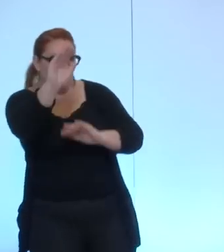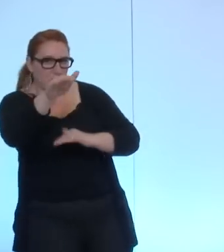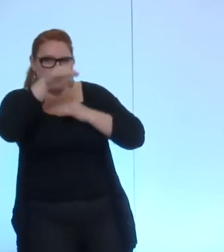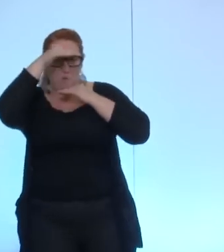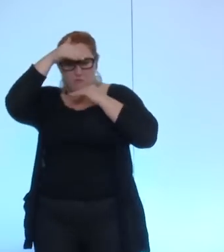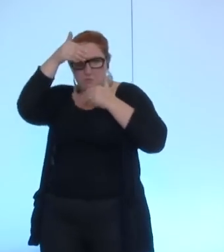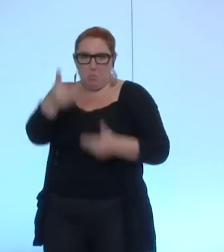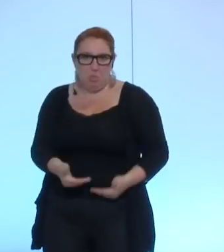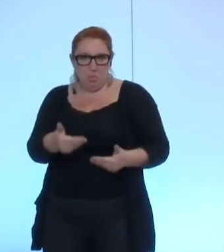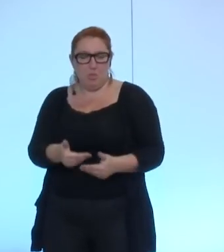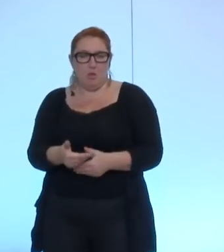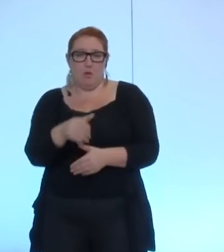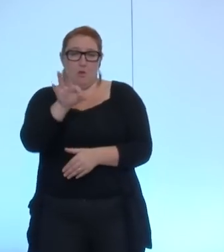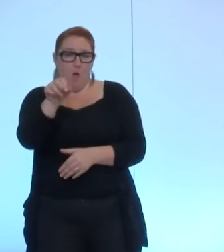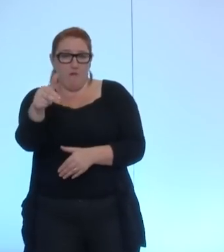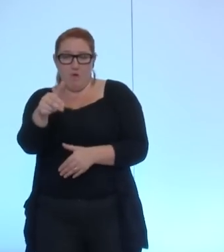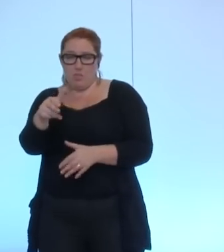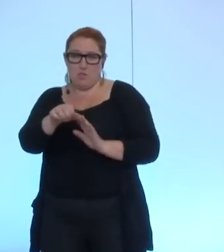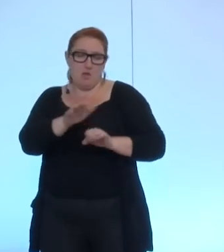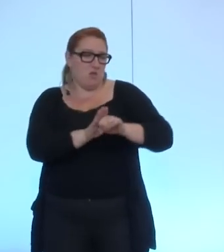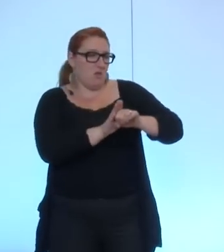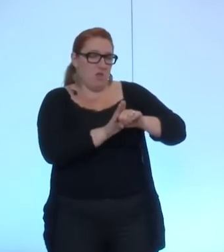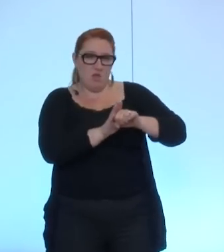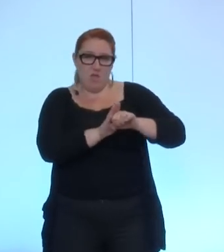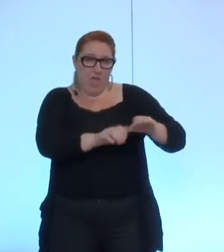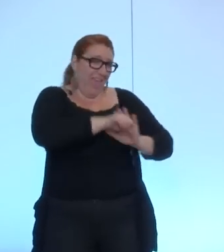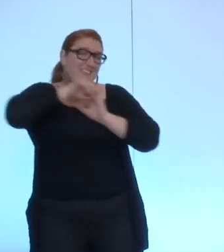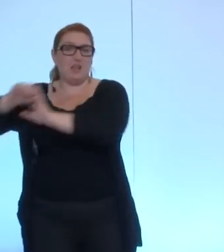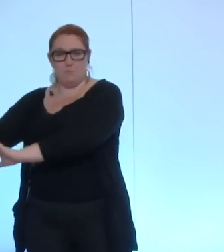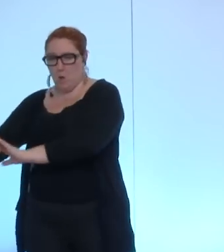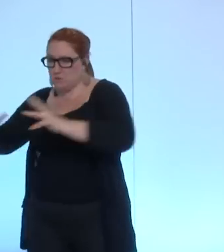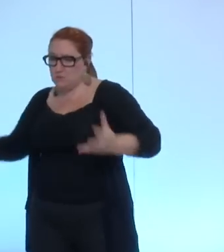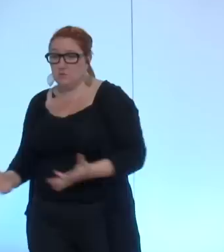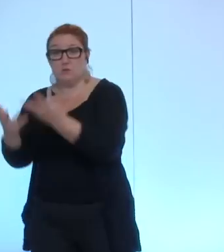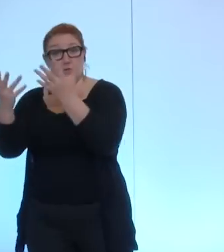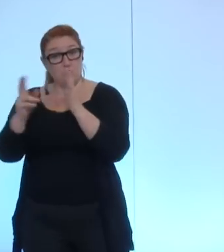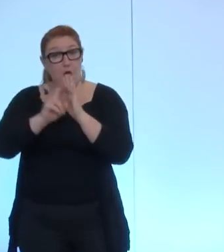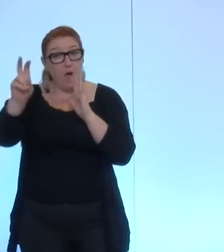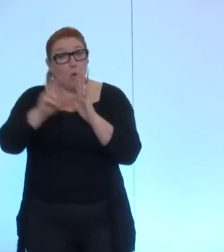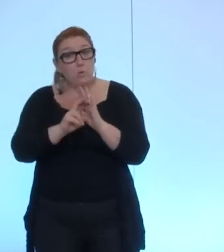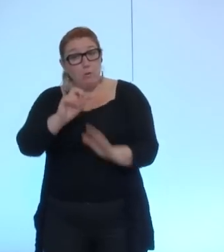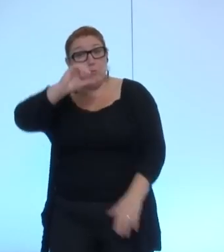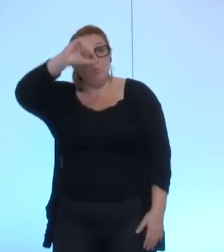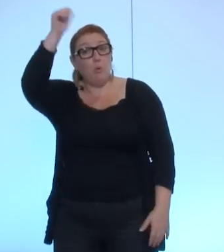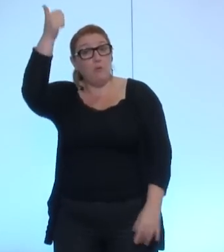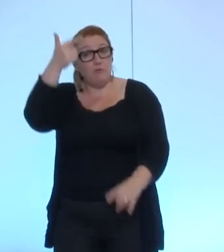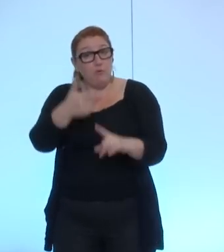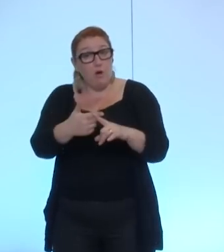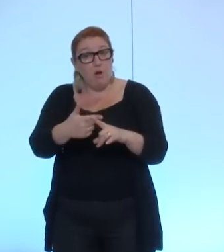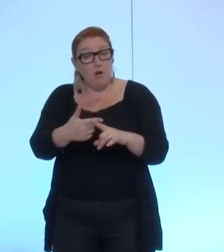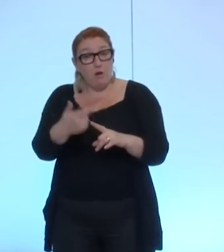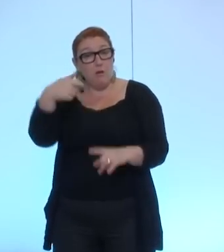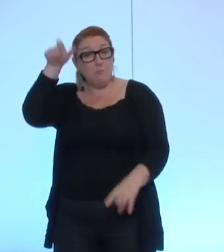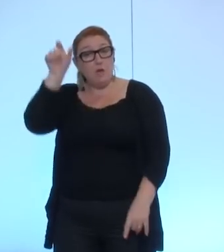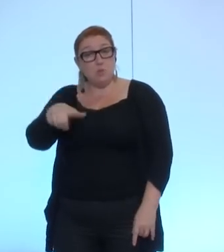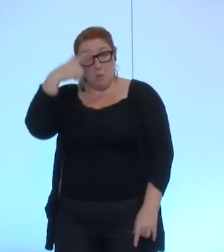'extrême droite c'est à Grenoble que cela a commencé par le discours inique d'un président de la République indigne